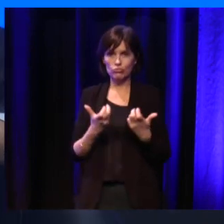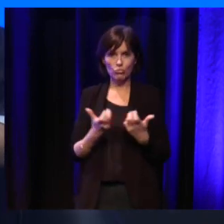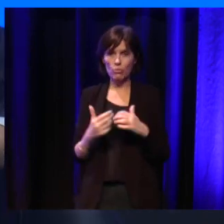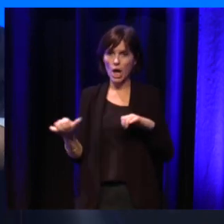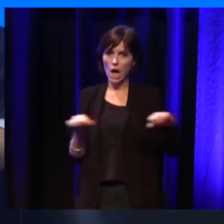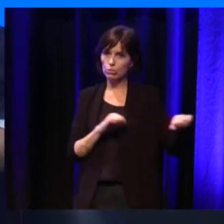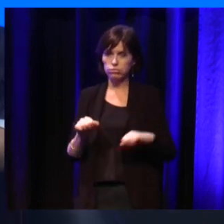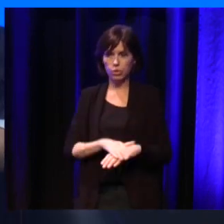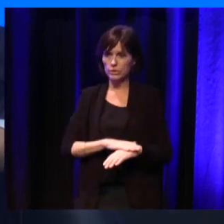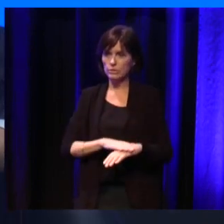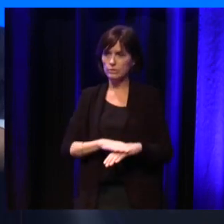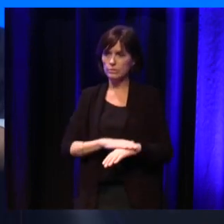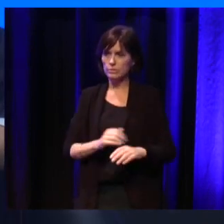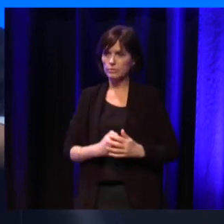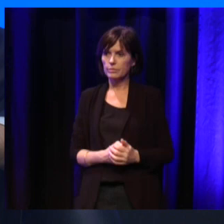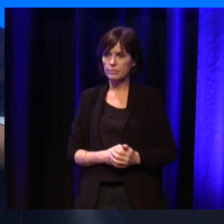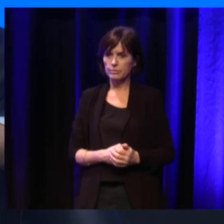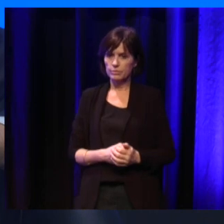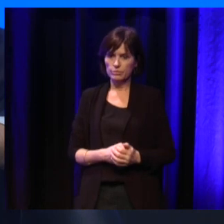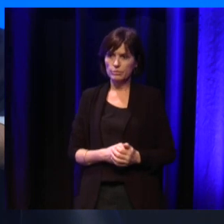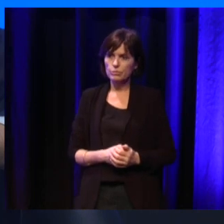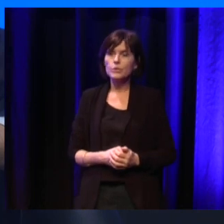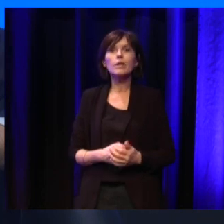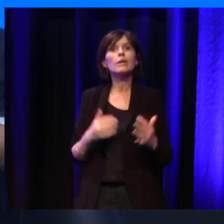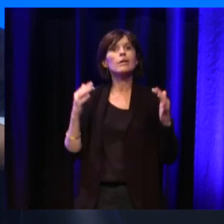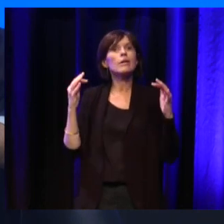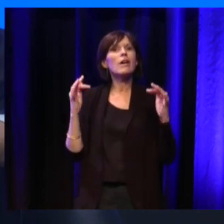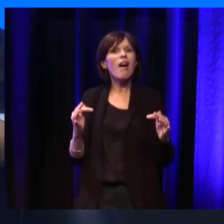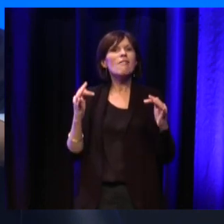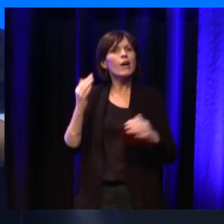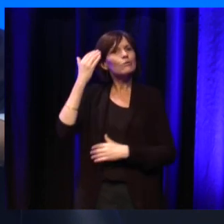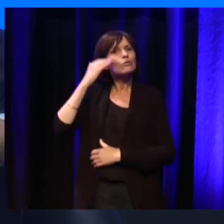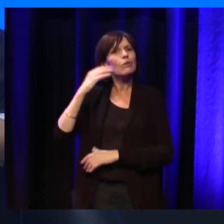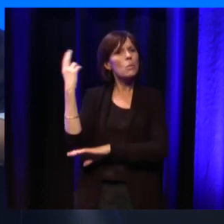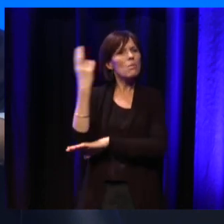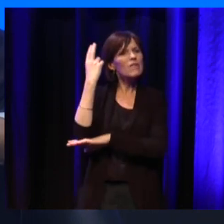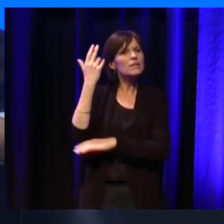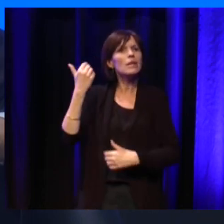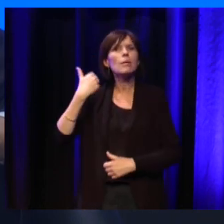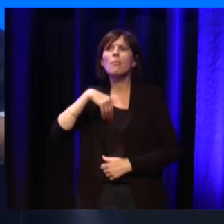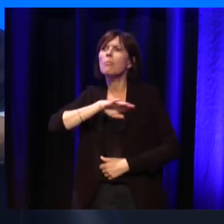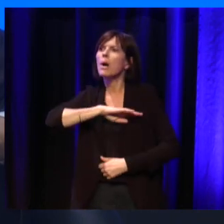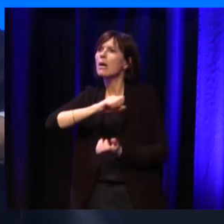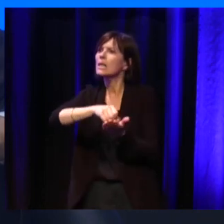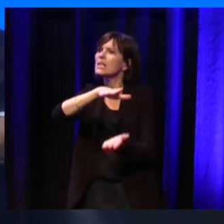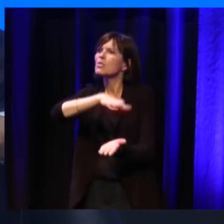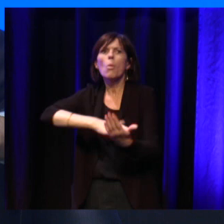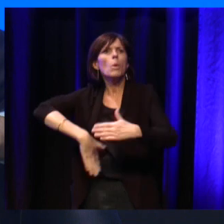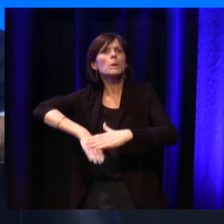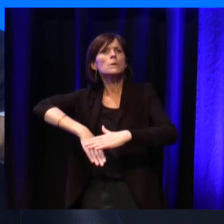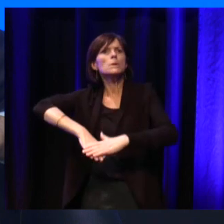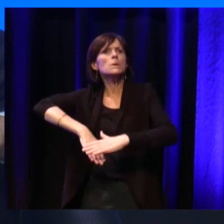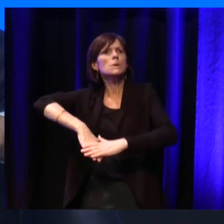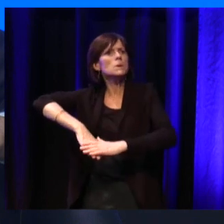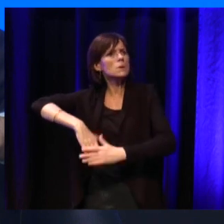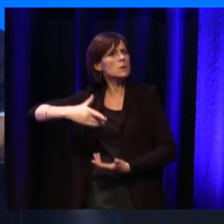qui est en fait la question du numerus clausus qui a été créé en 1972. qu'on ne sait pas, c'est qu'en fait, c'est les professions libérales,'est les